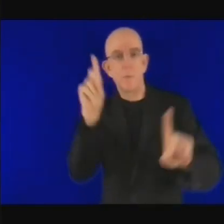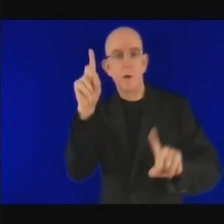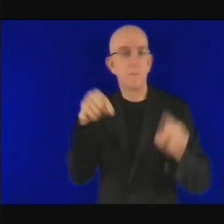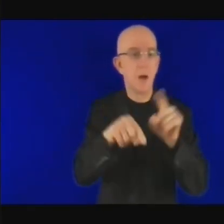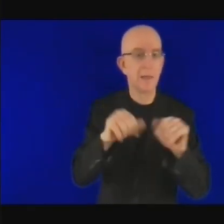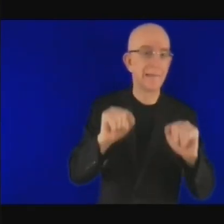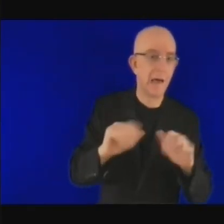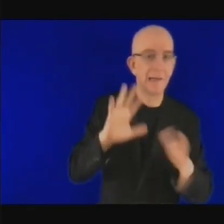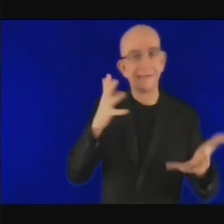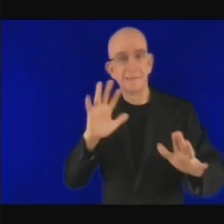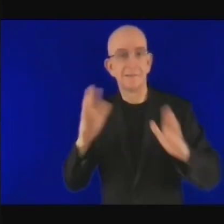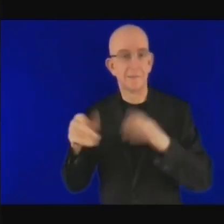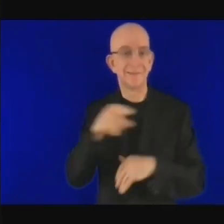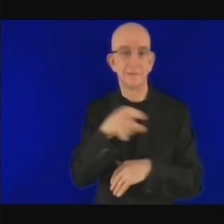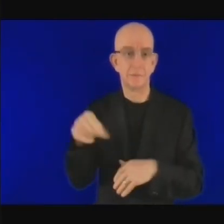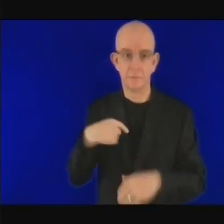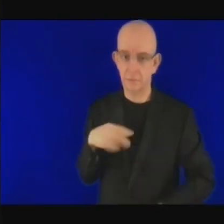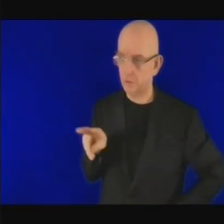regardez donc